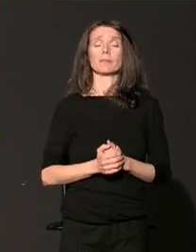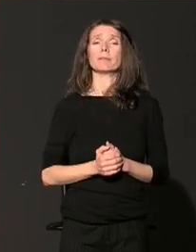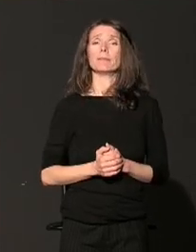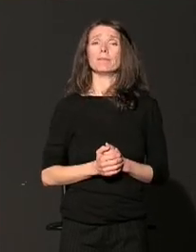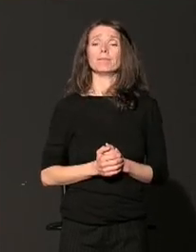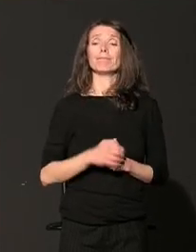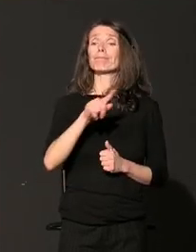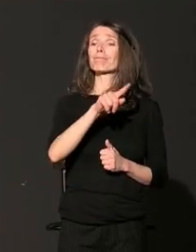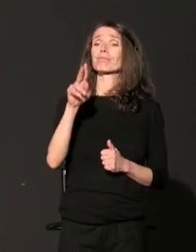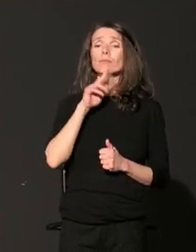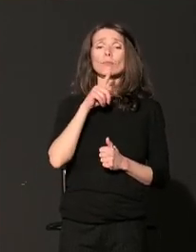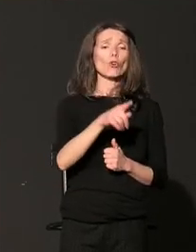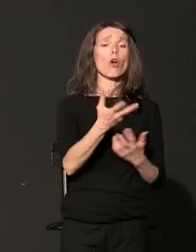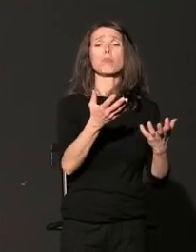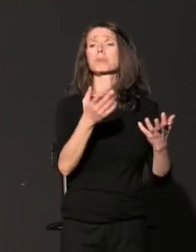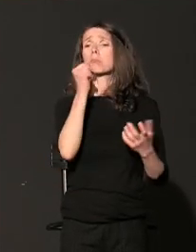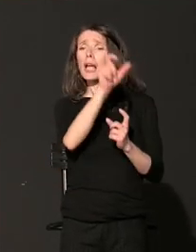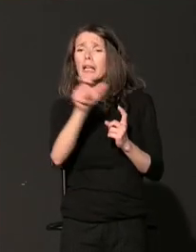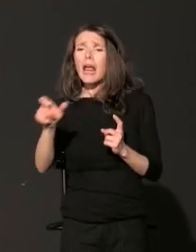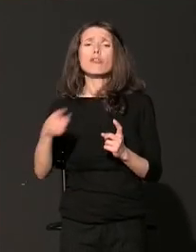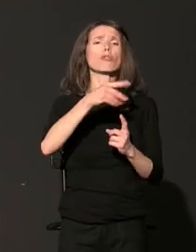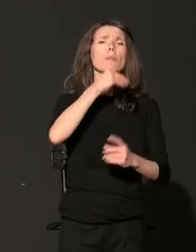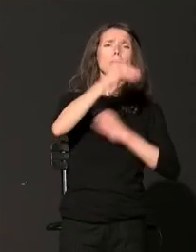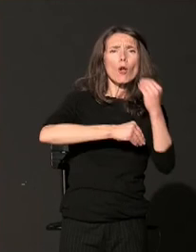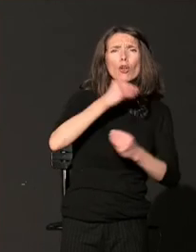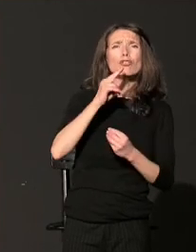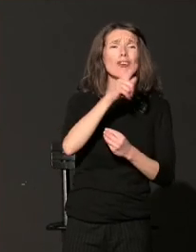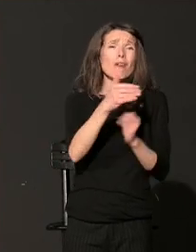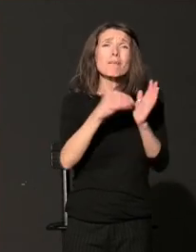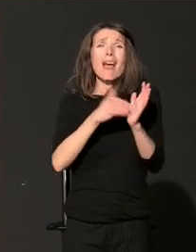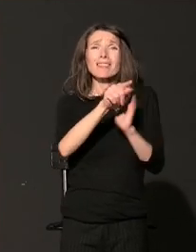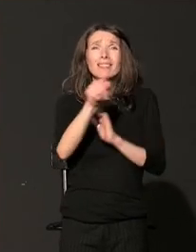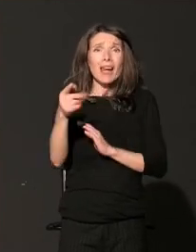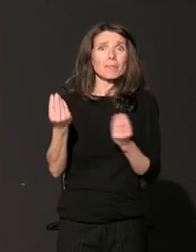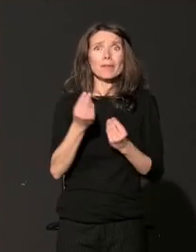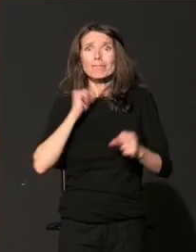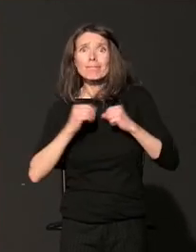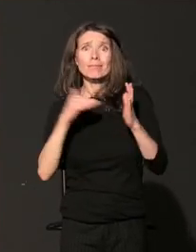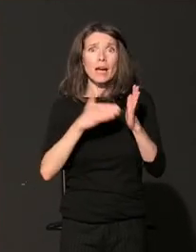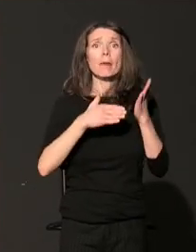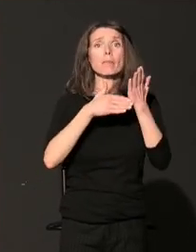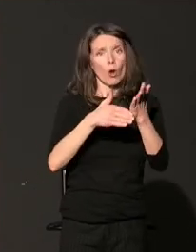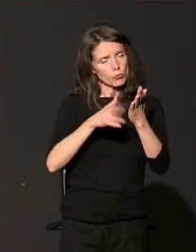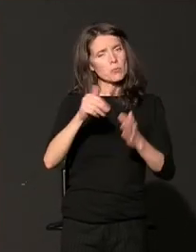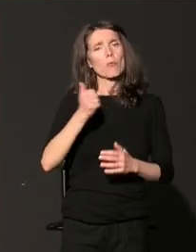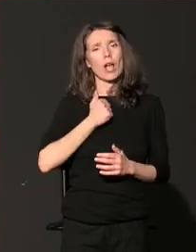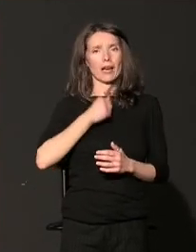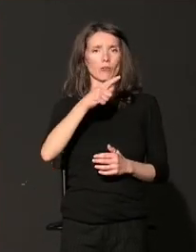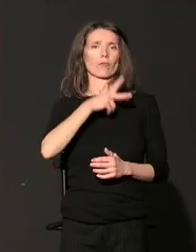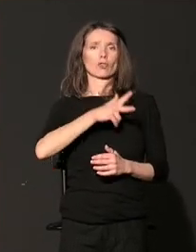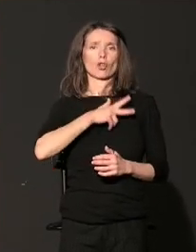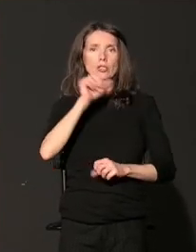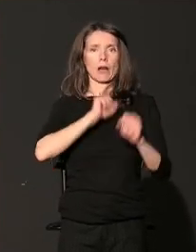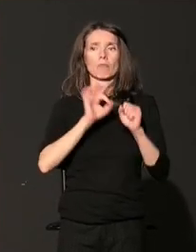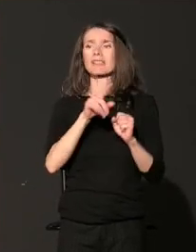kojima je neophodna društvena pomoć garantovano je pravo na socijalnu zaštitu i svako ima pravo na opstanak i